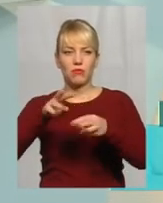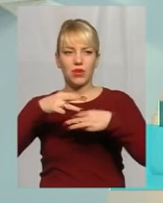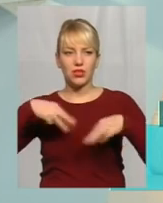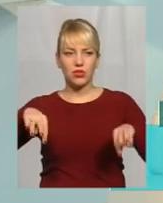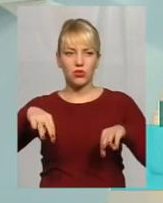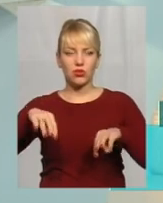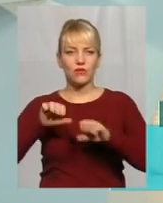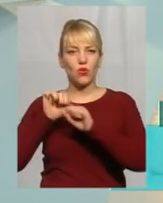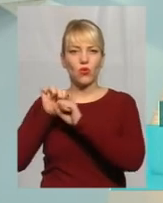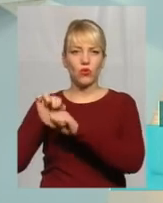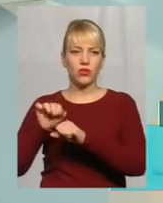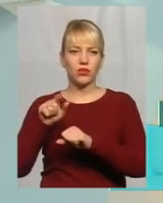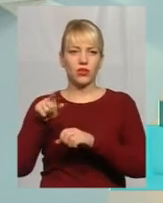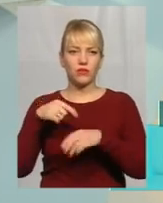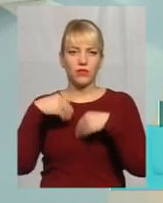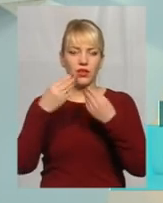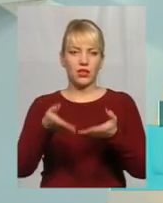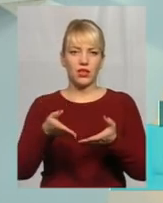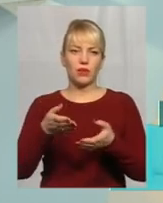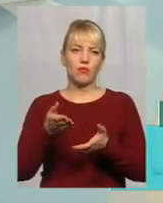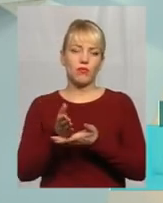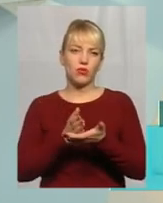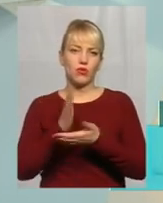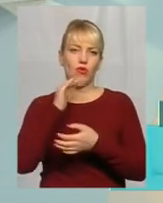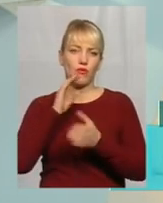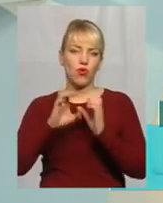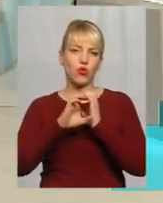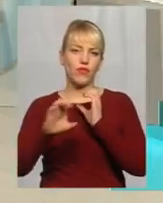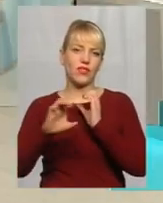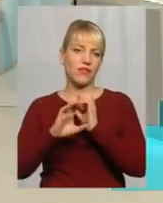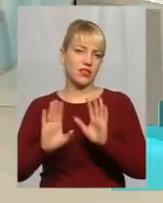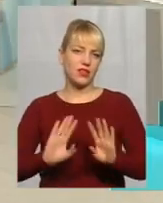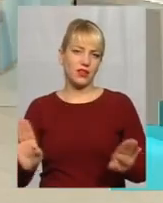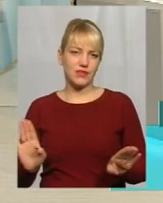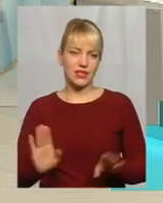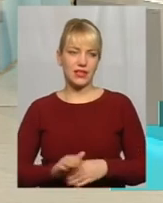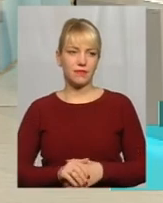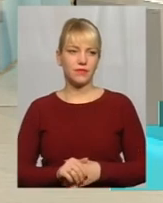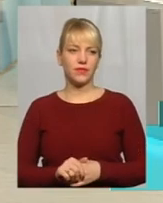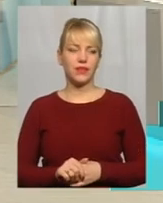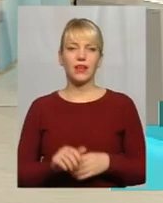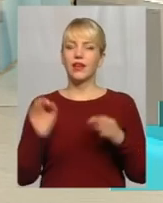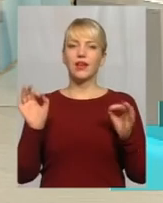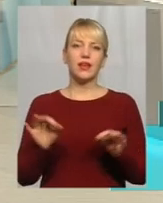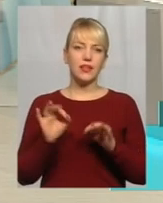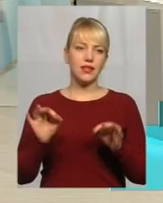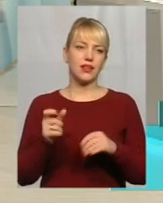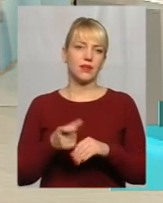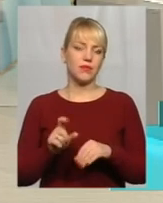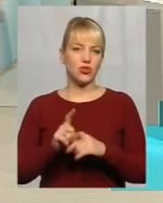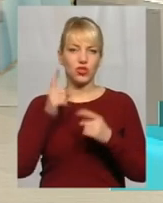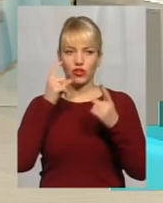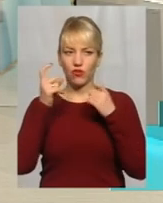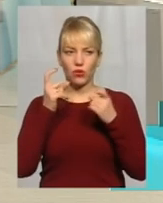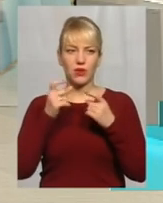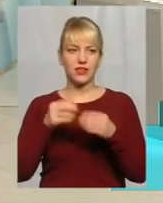Ми там надаємо послугу водовідведення Тільки водовідведення і, в принципі, ніяких більше інформації